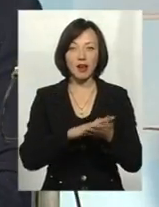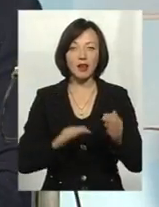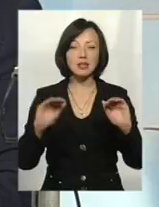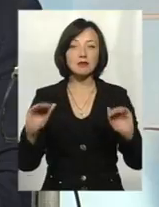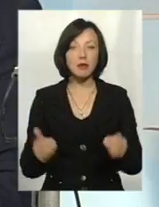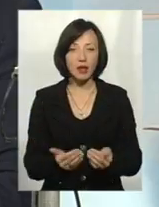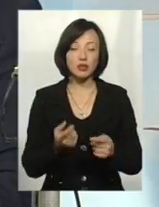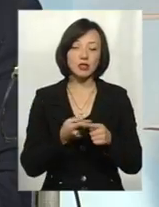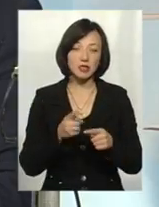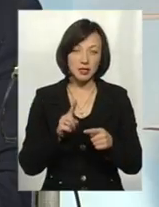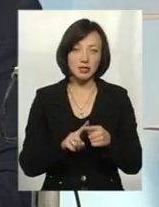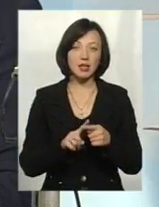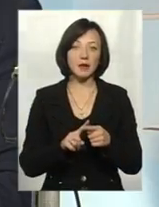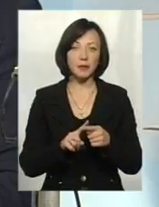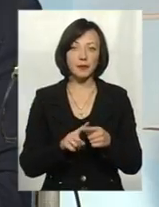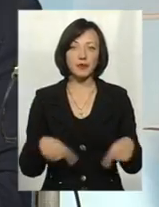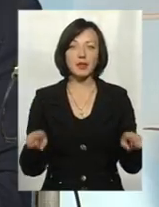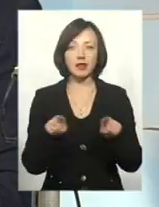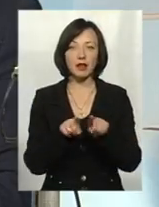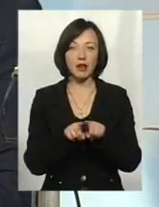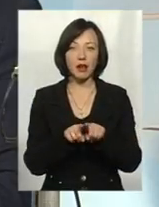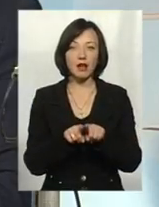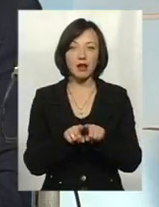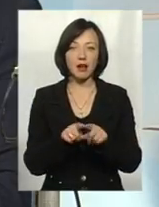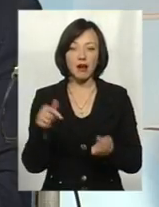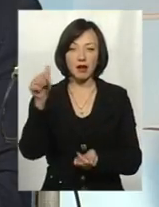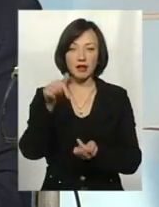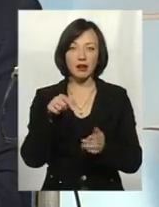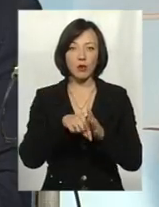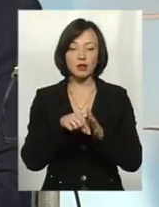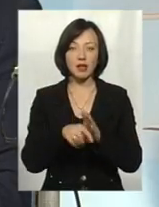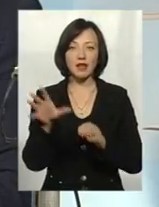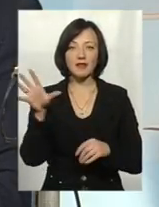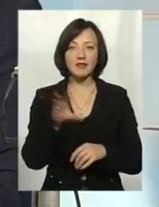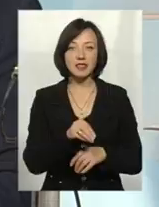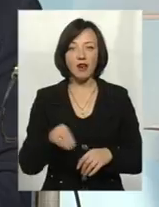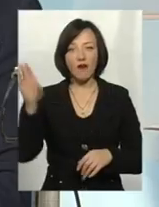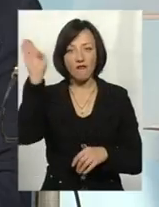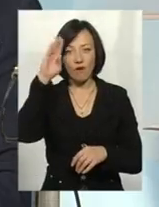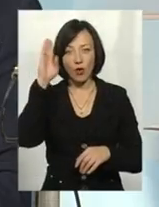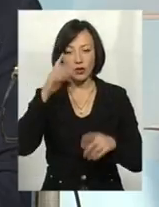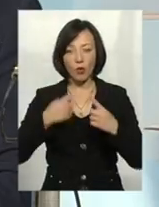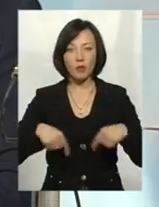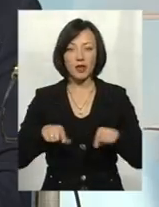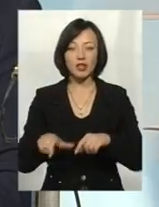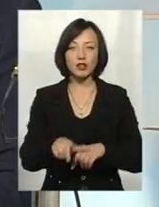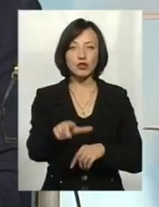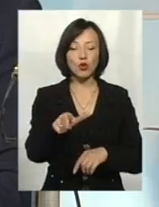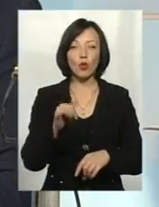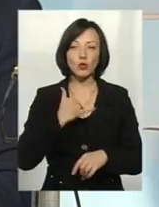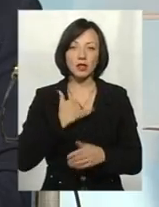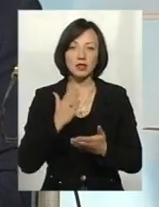зменшується. І це, в принципі, така характерна риса для всіх водних об'єктів, для всіх річок, які в нас є,